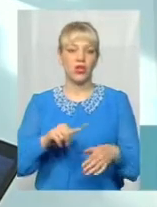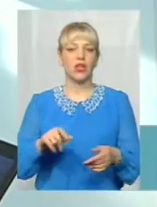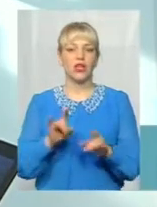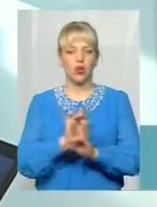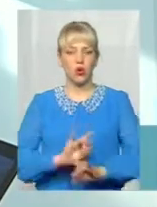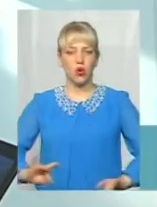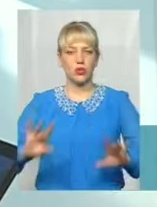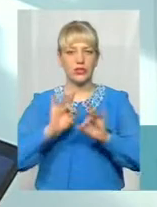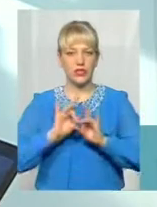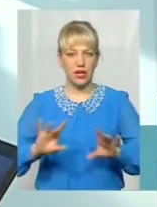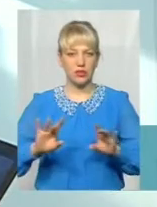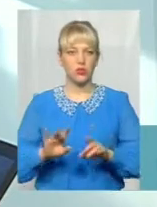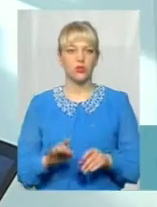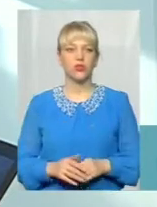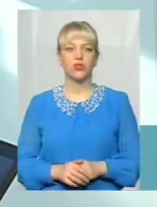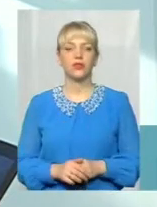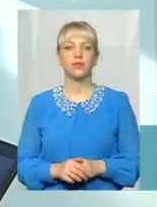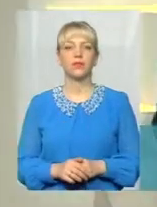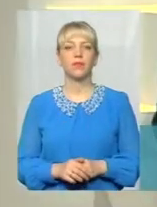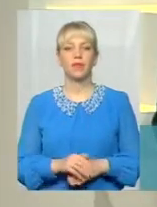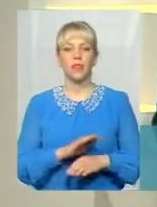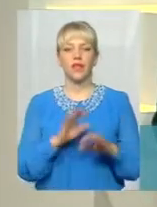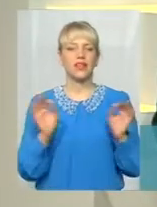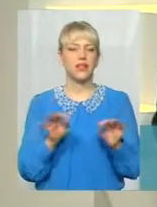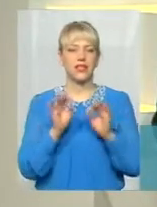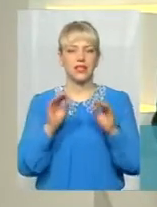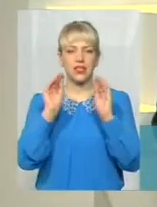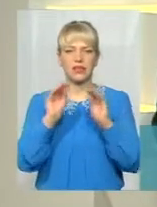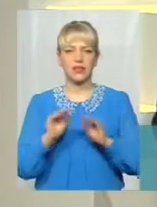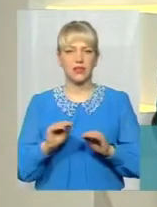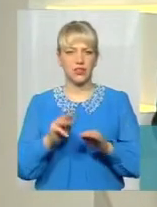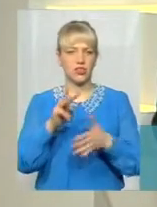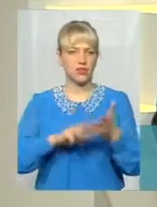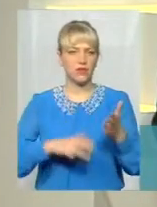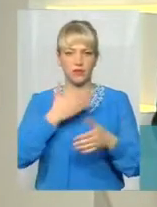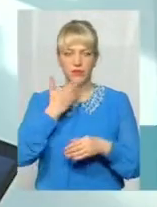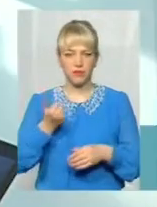звичайно, в жодному разі на місці не складають ніяких штрафних санкцій і так далі.